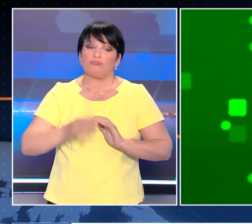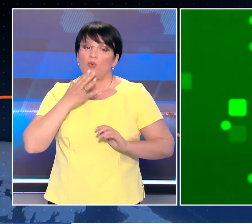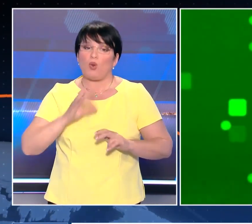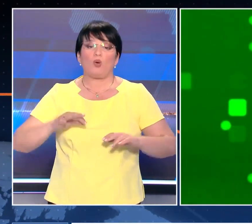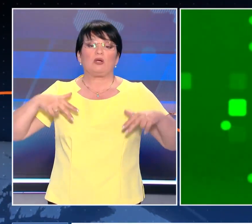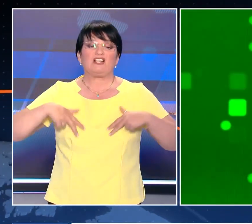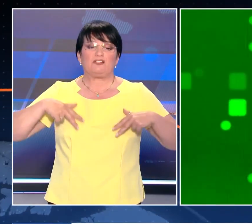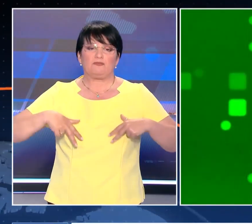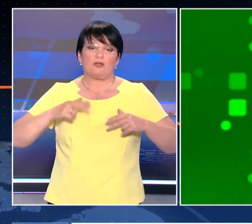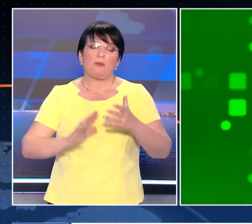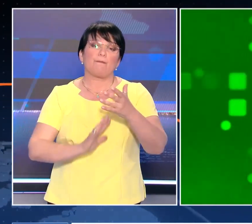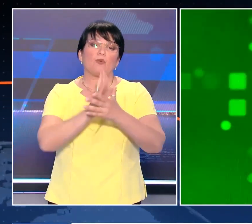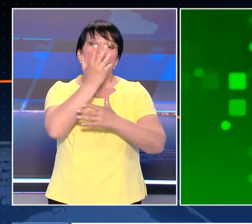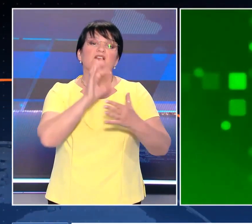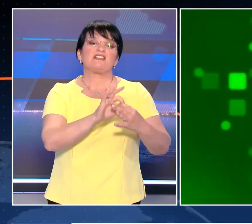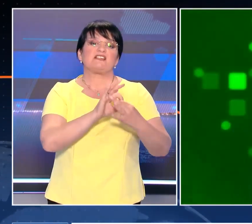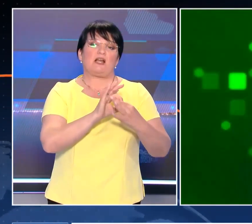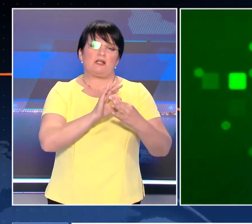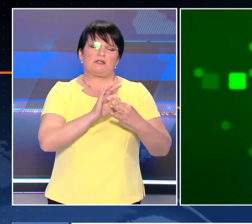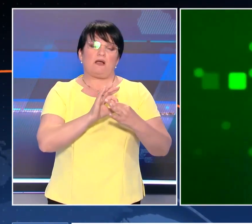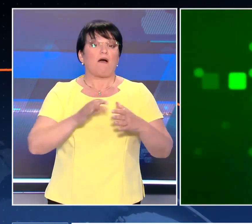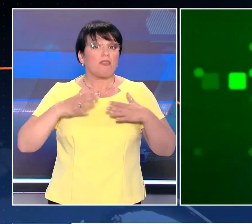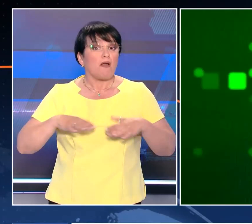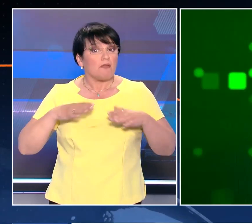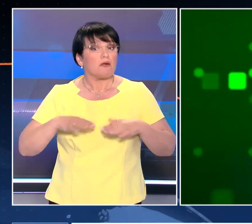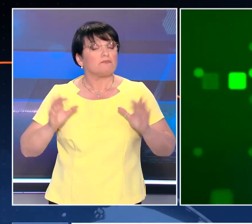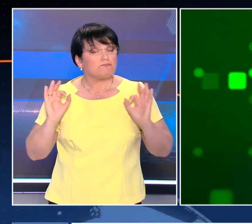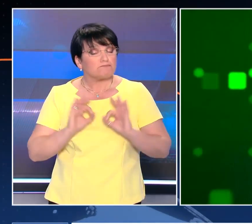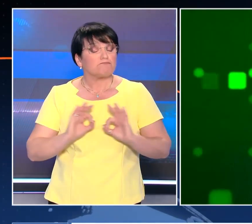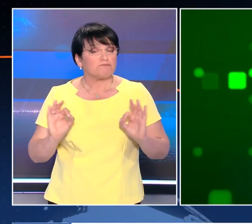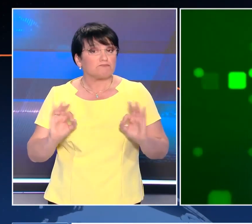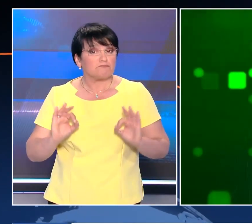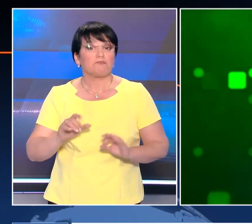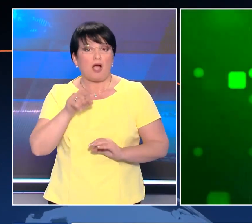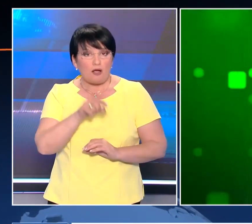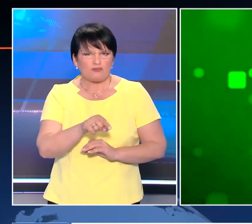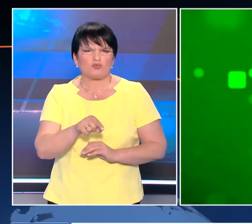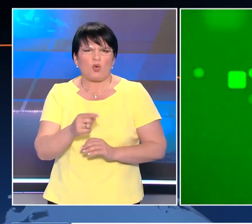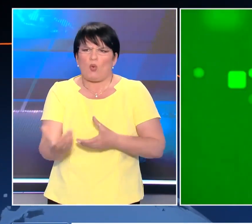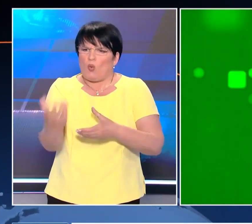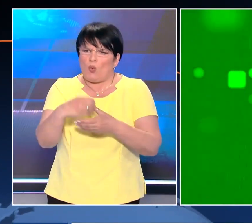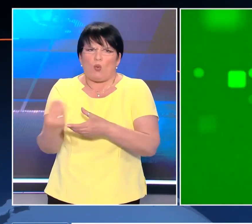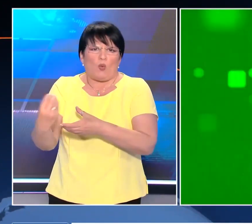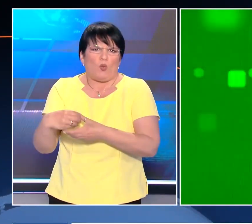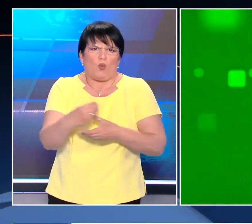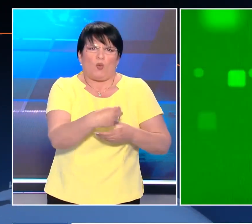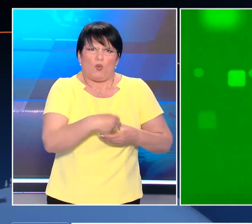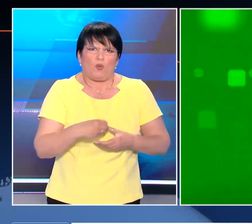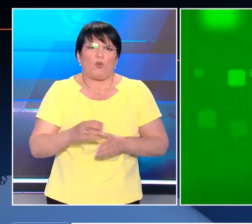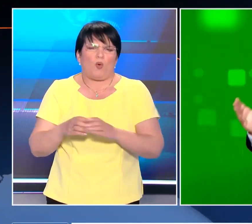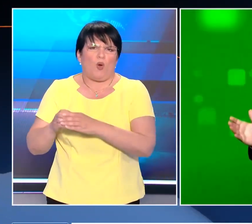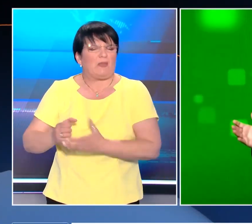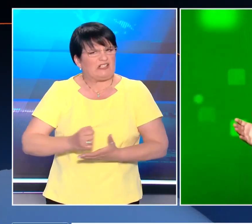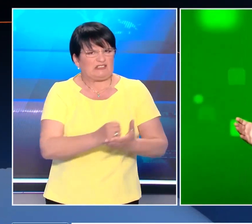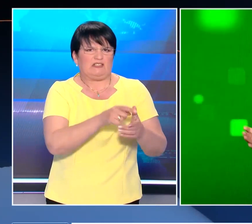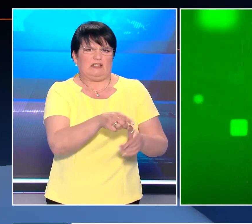κυβέρνησης προοδευτικής συνεργασίας, που θέλουμε βεβαίως να στηριχτεί από όσες περισσότερες προοδευτικές δυνάμεις και